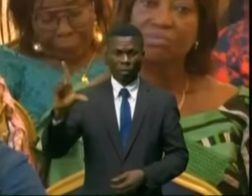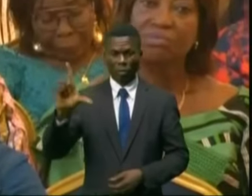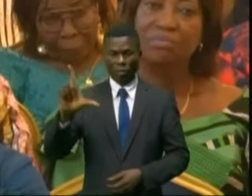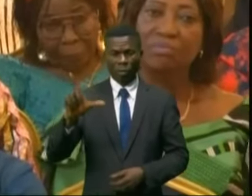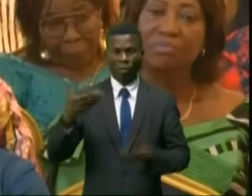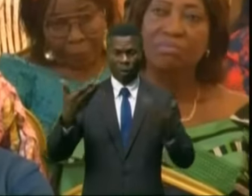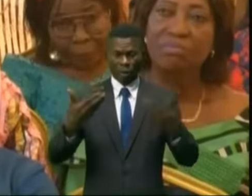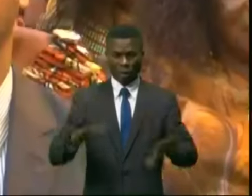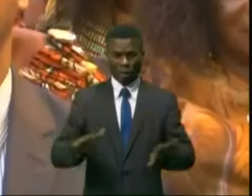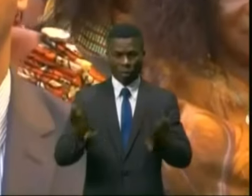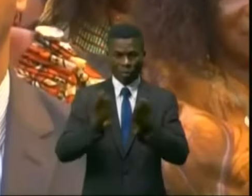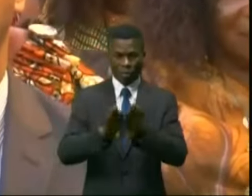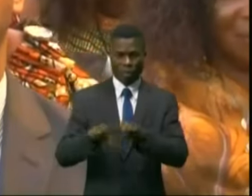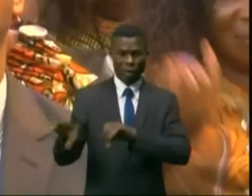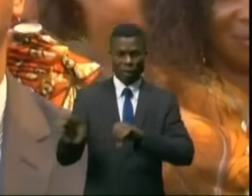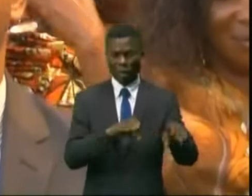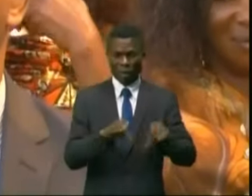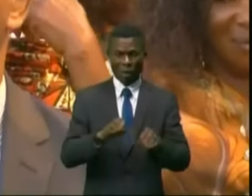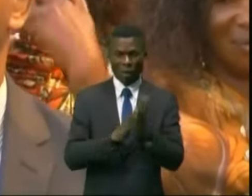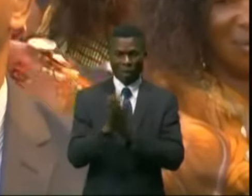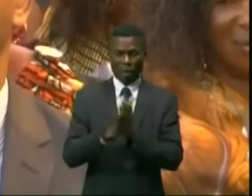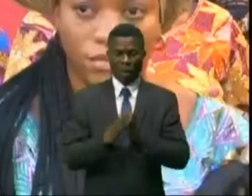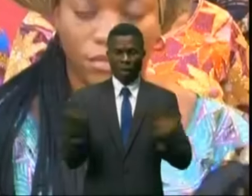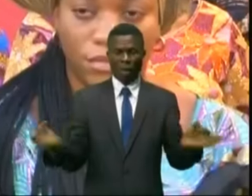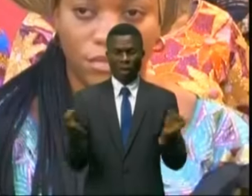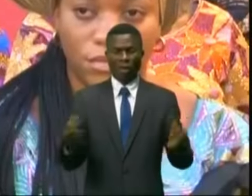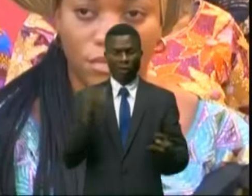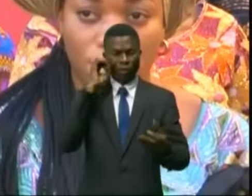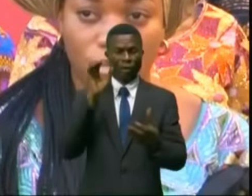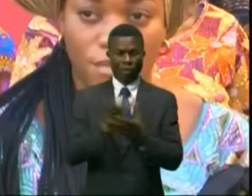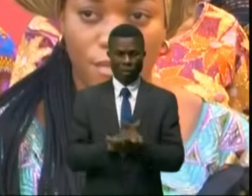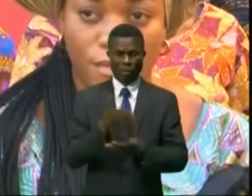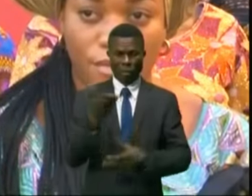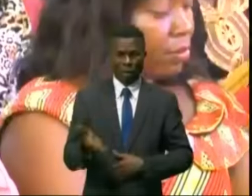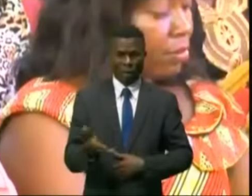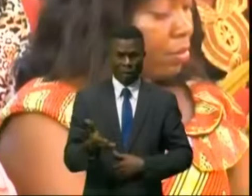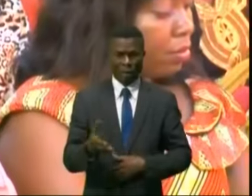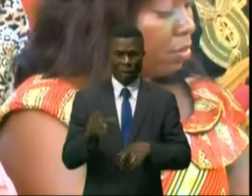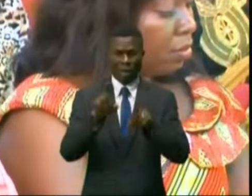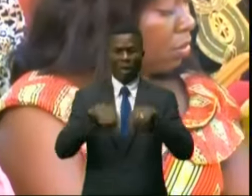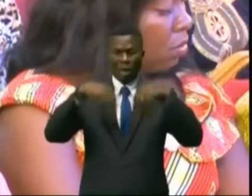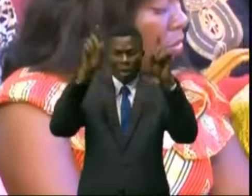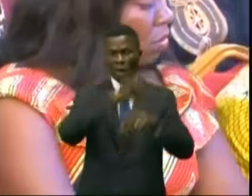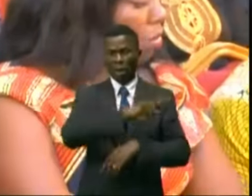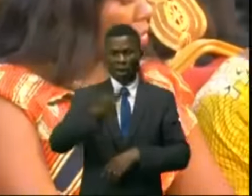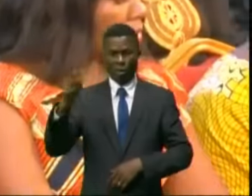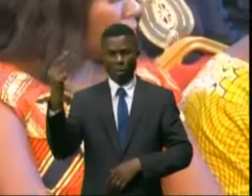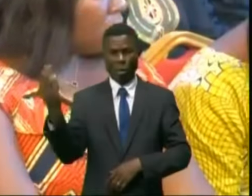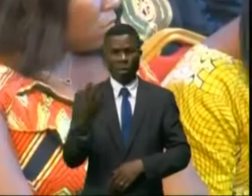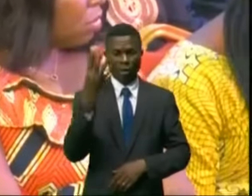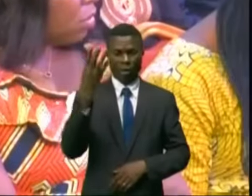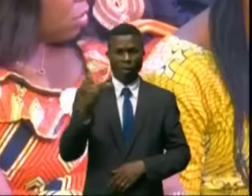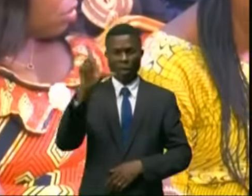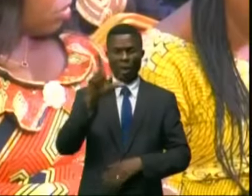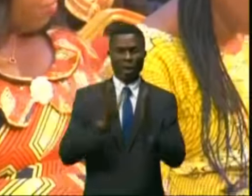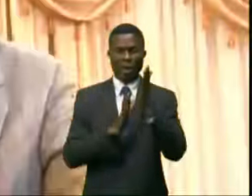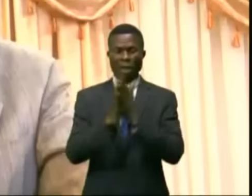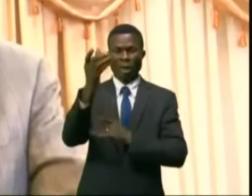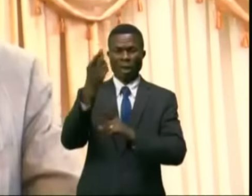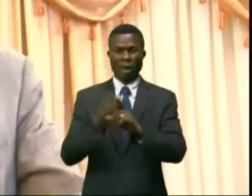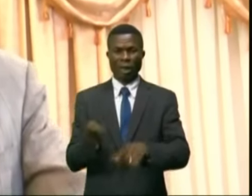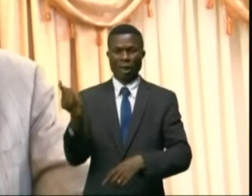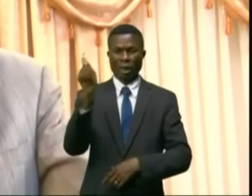officiellement les activités liées au mois dédié au combat de la femme, édition 2024, lundi 15 février